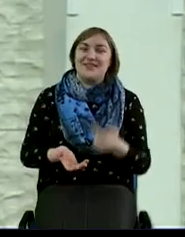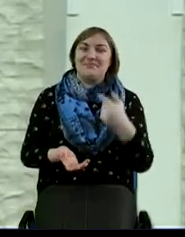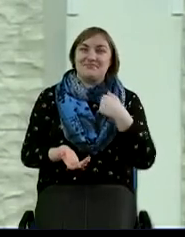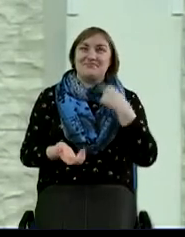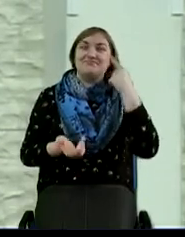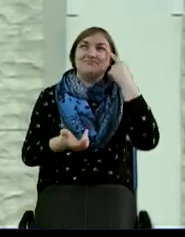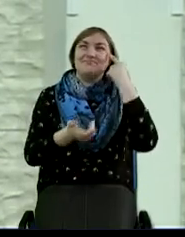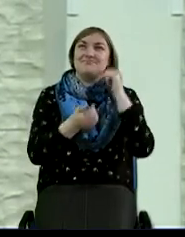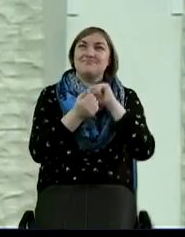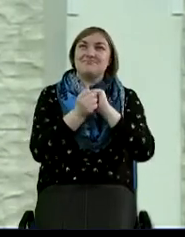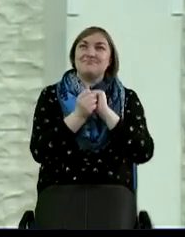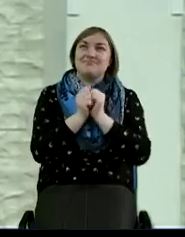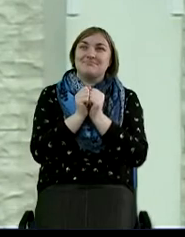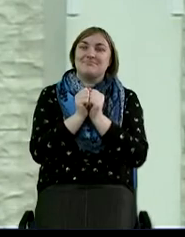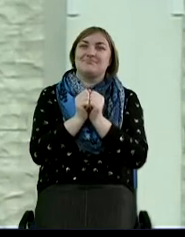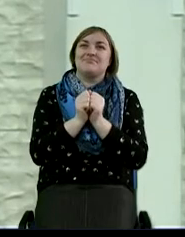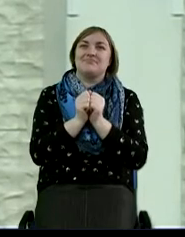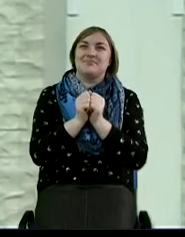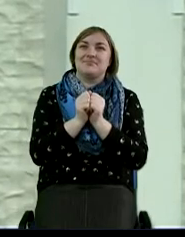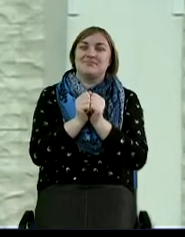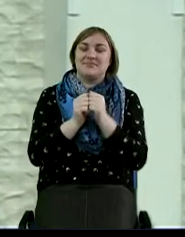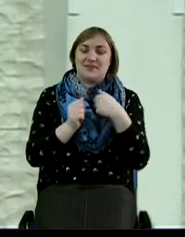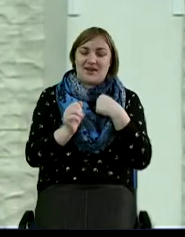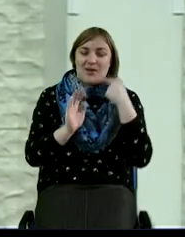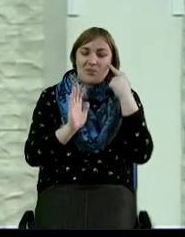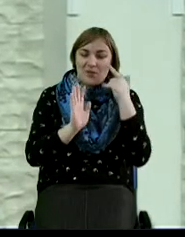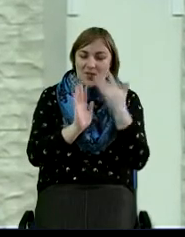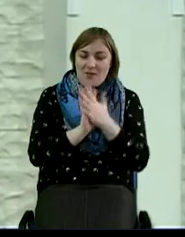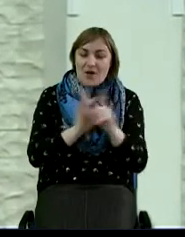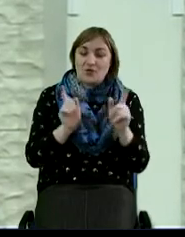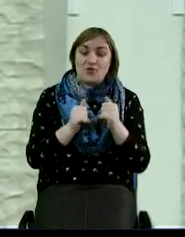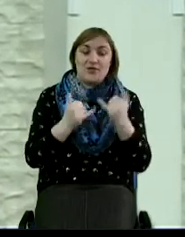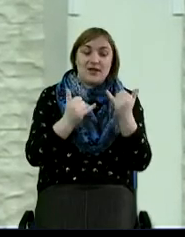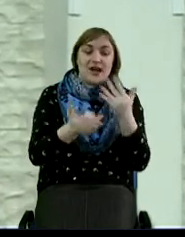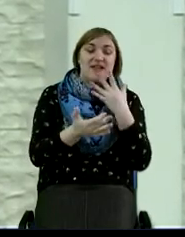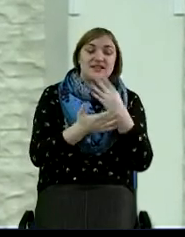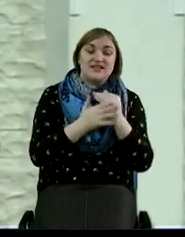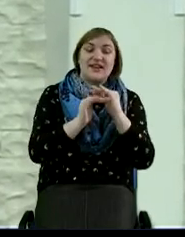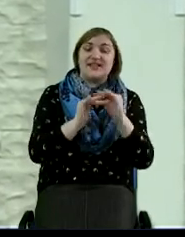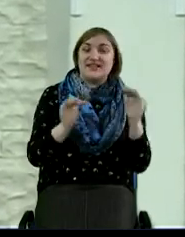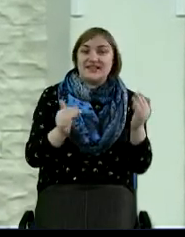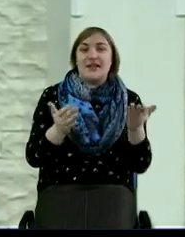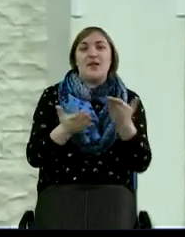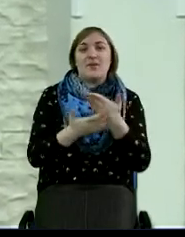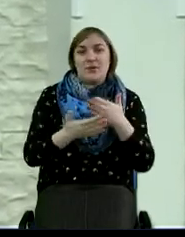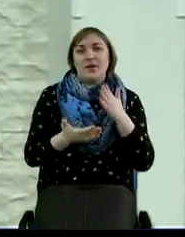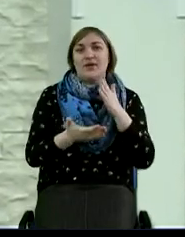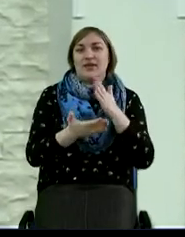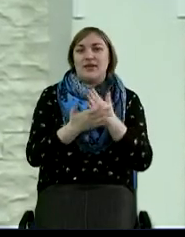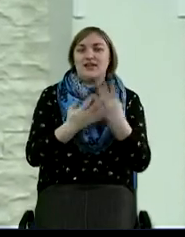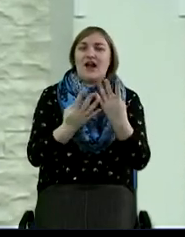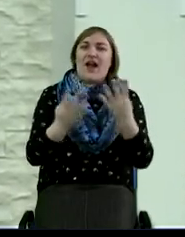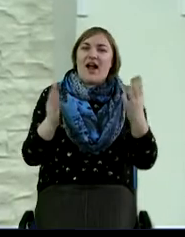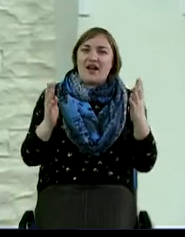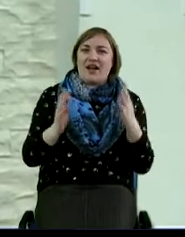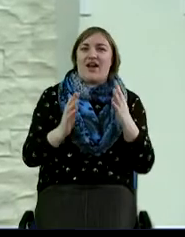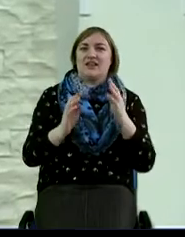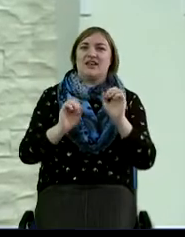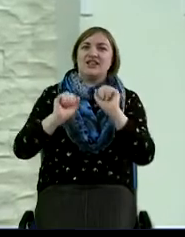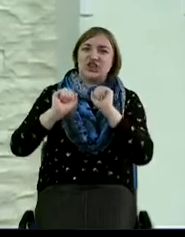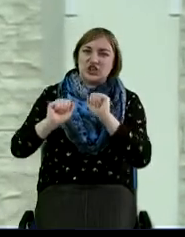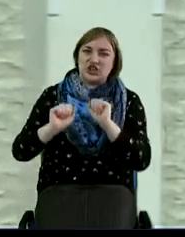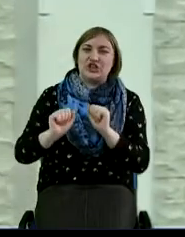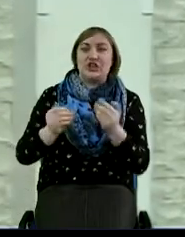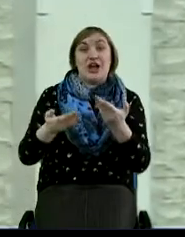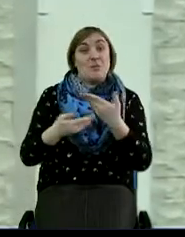запомнил так, и в определенный период я понимаю, что для своих детей мы являемся вот именно этой оградой, охраной, защитой.